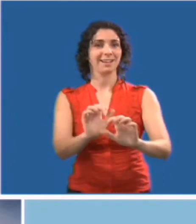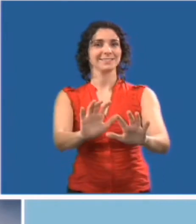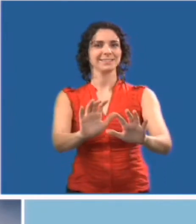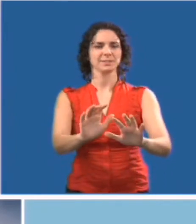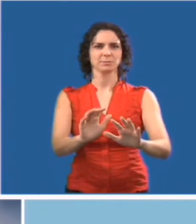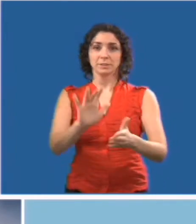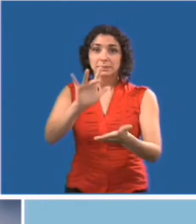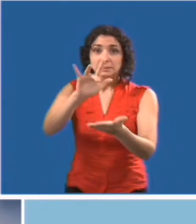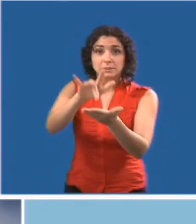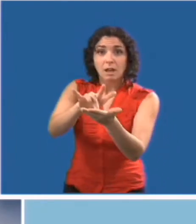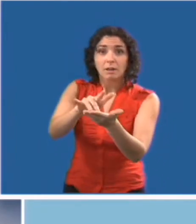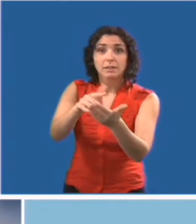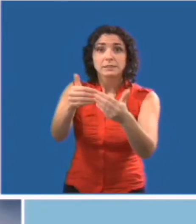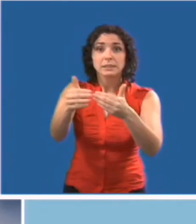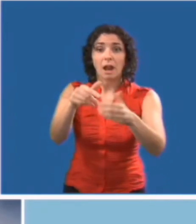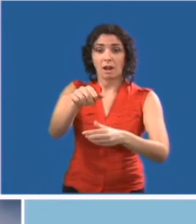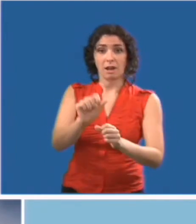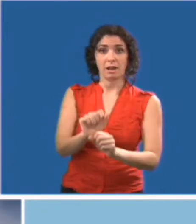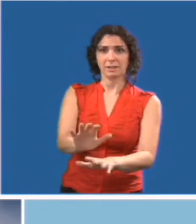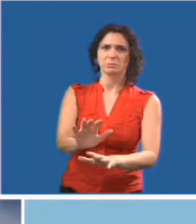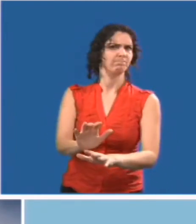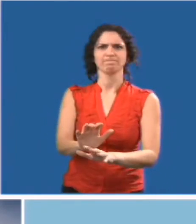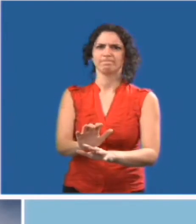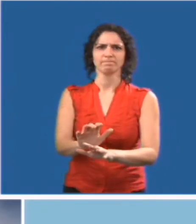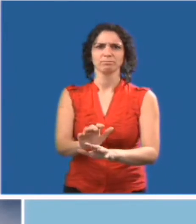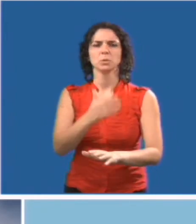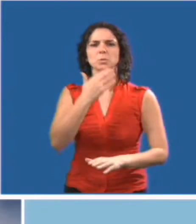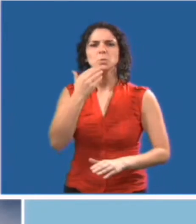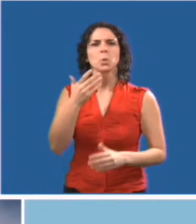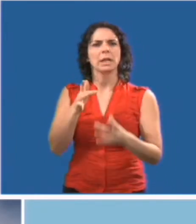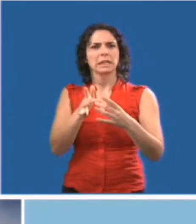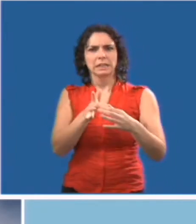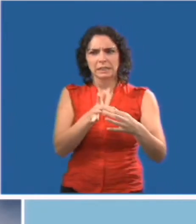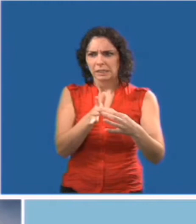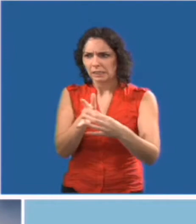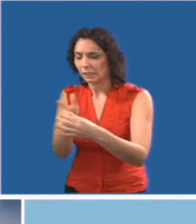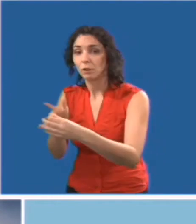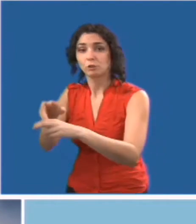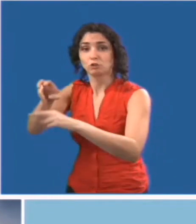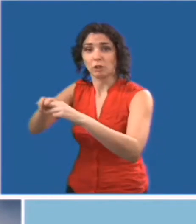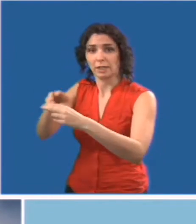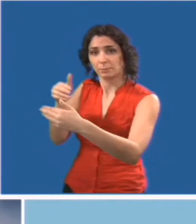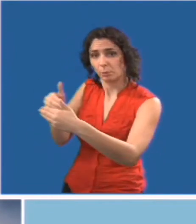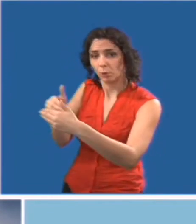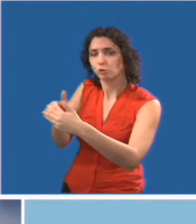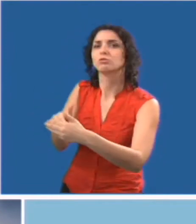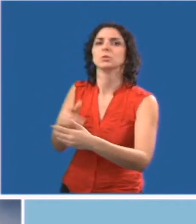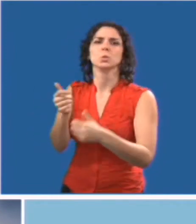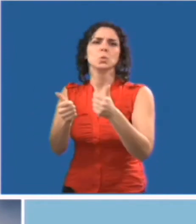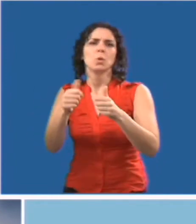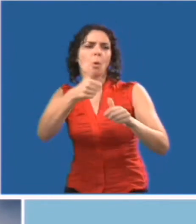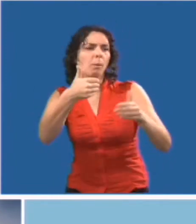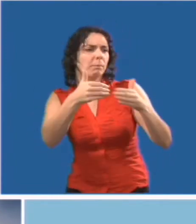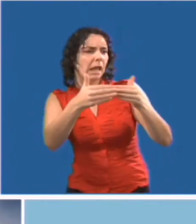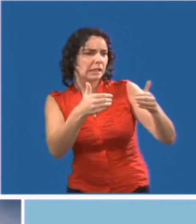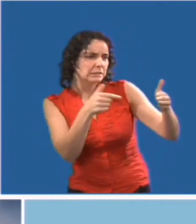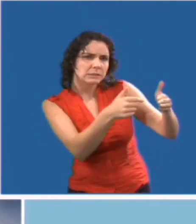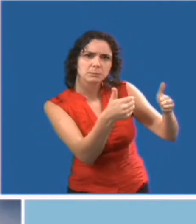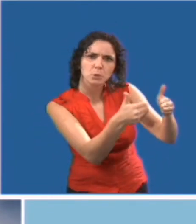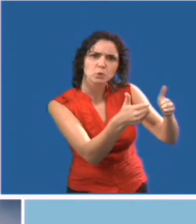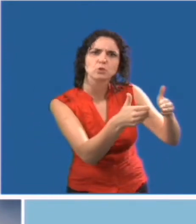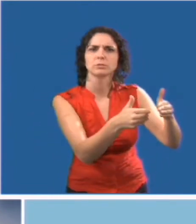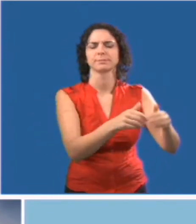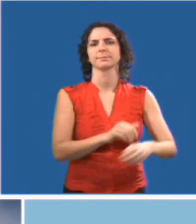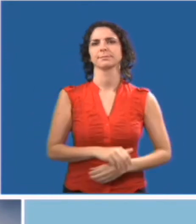Si vous donnez des directives ou des renseignements, soyez précis et descriptif. Guidez la personne vers une chaise